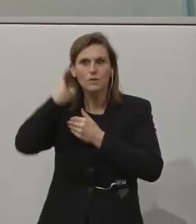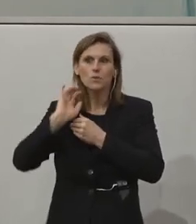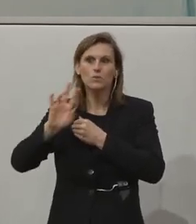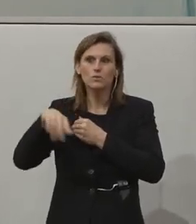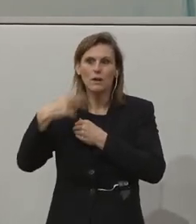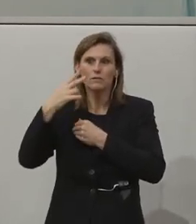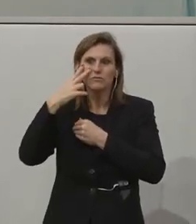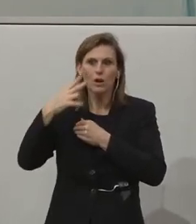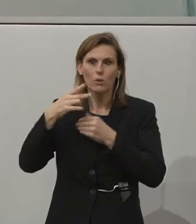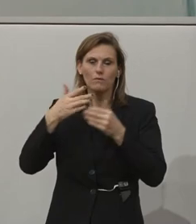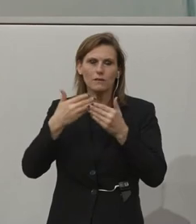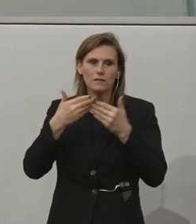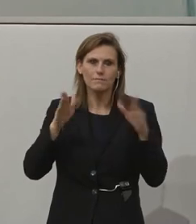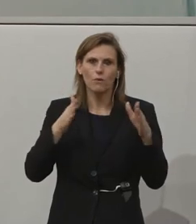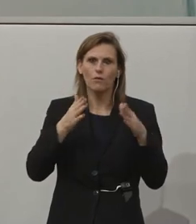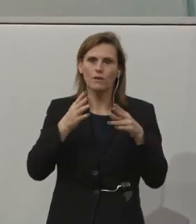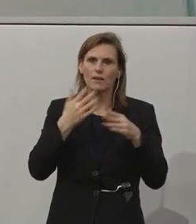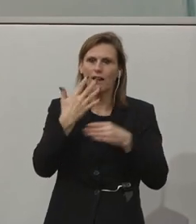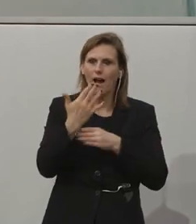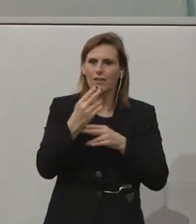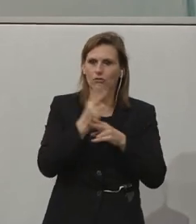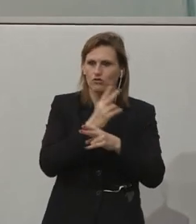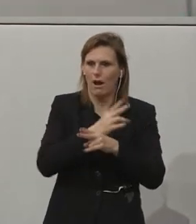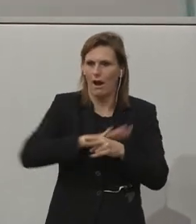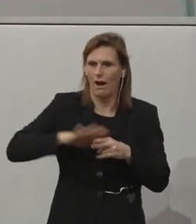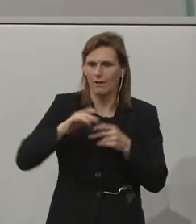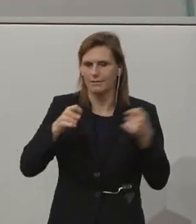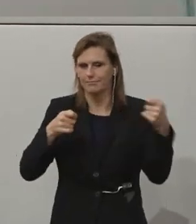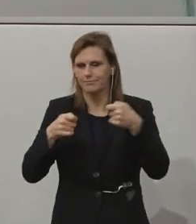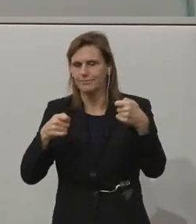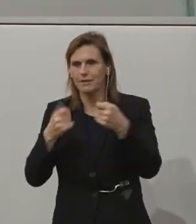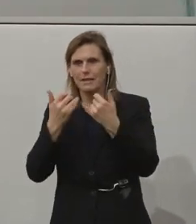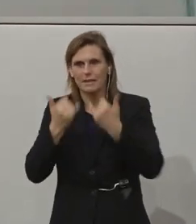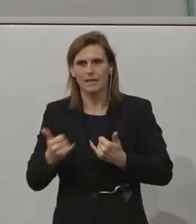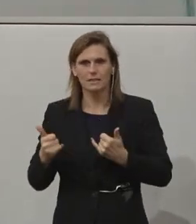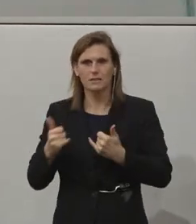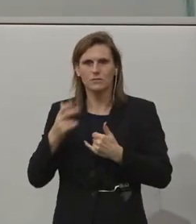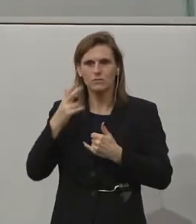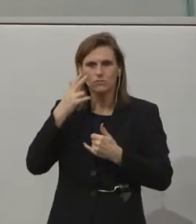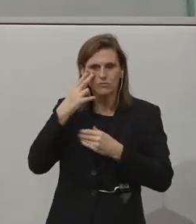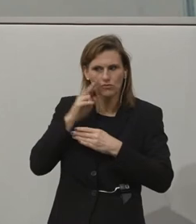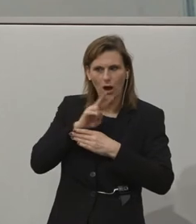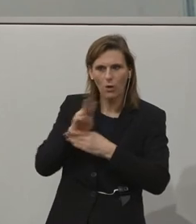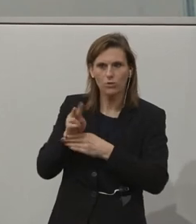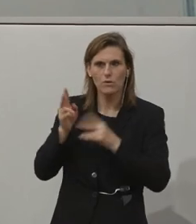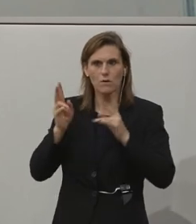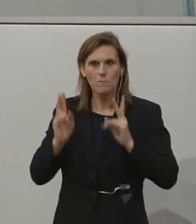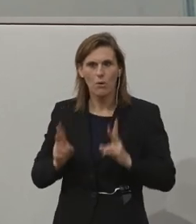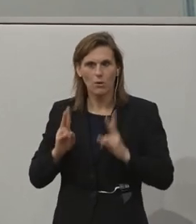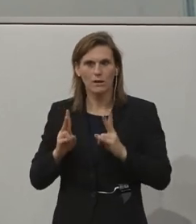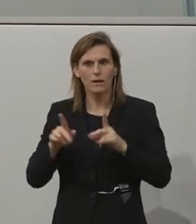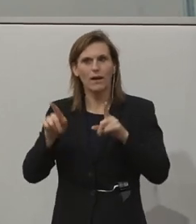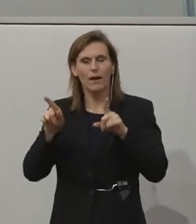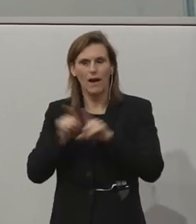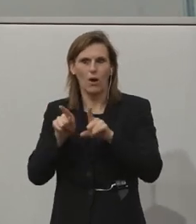funding for our program and other programs. It's in the process at the moment. I